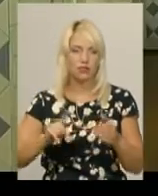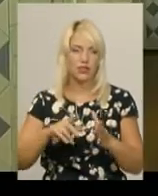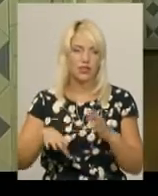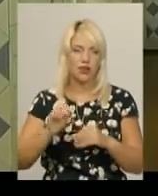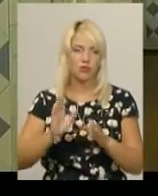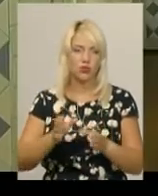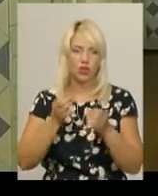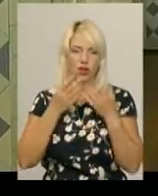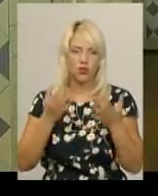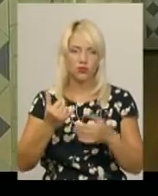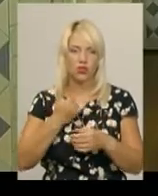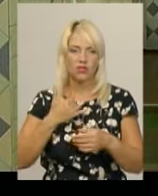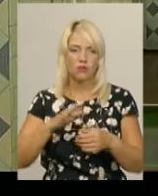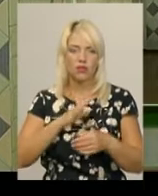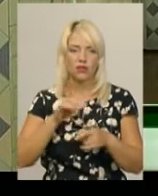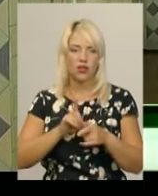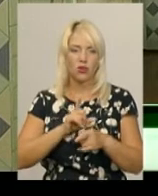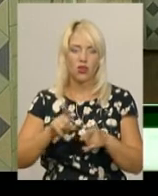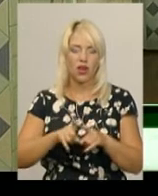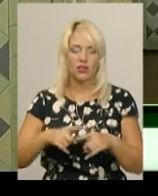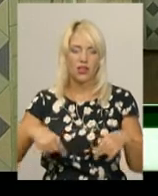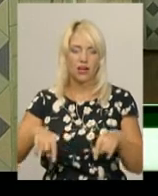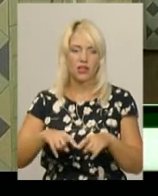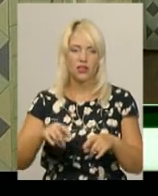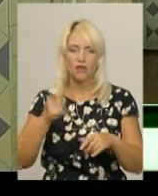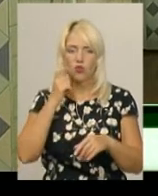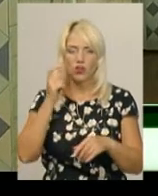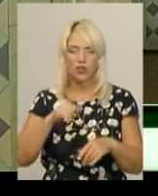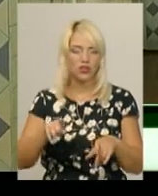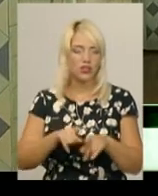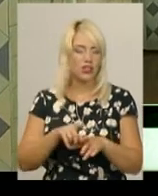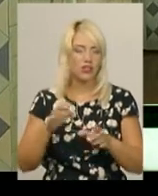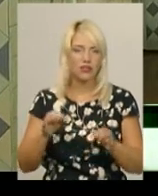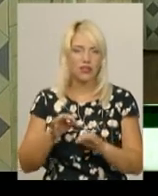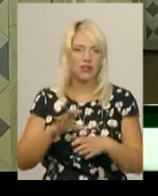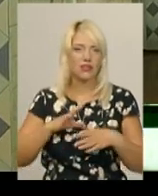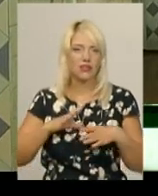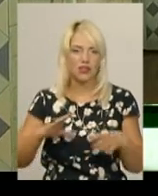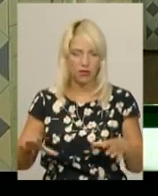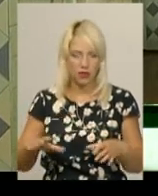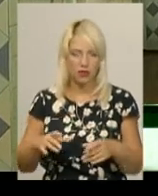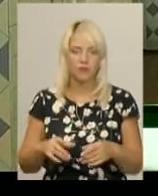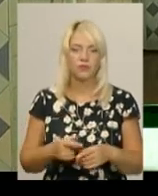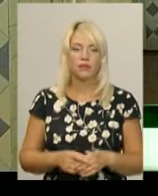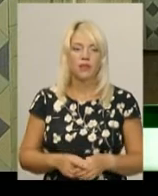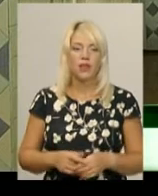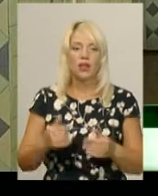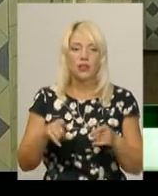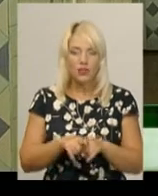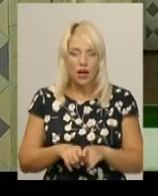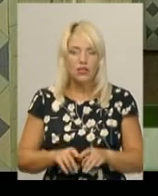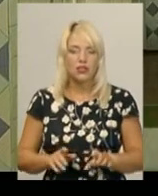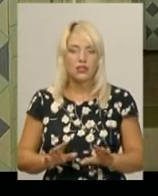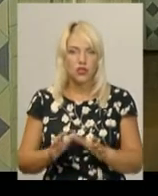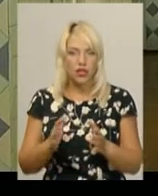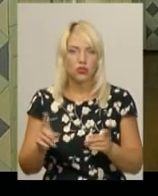У нас було таке відділення, що в Україні не було таких більше. Так склалось, що